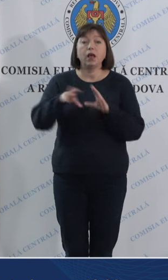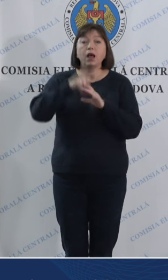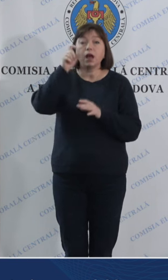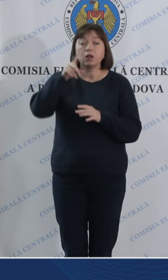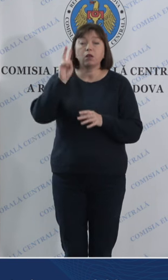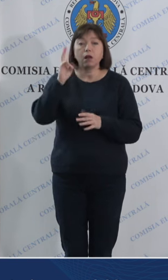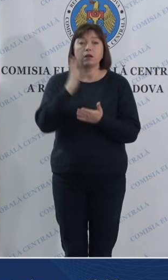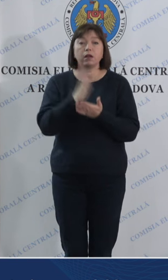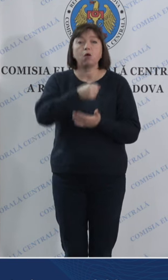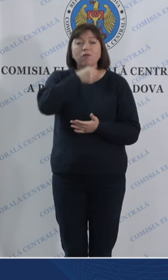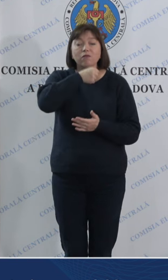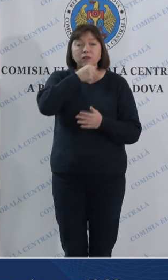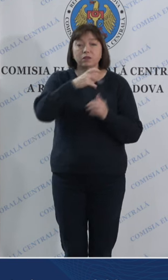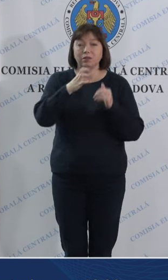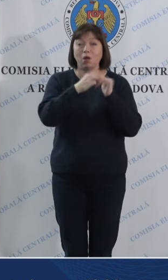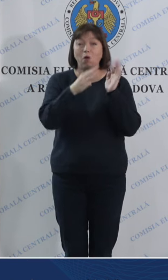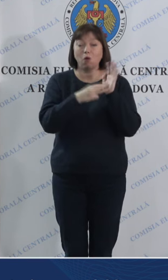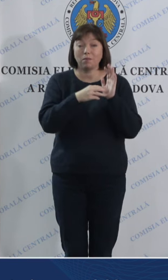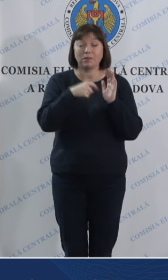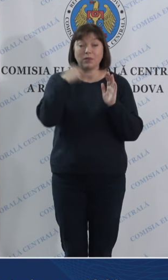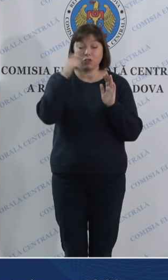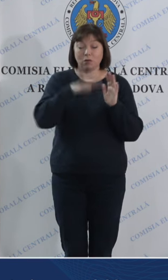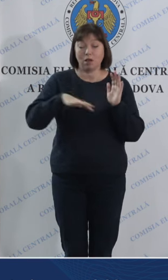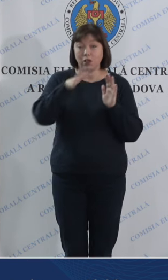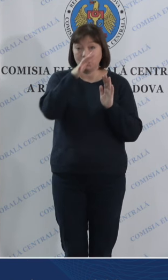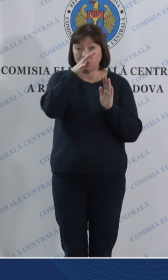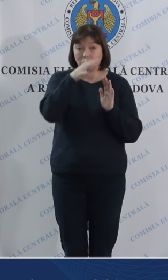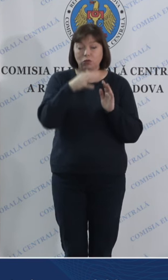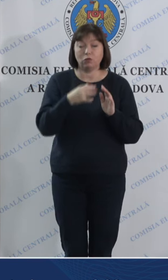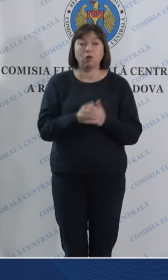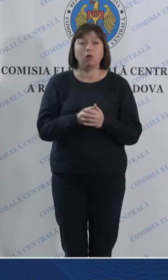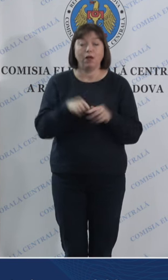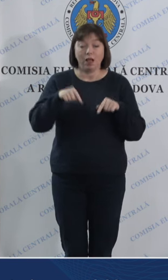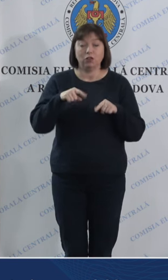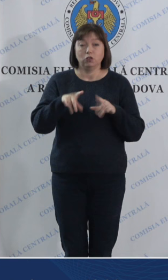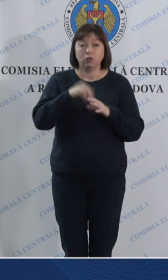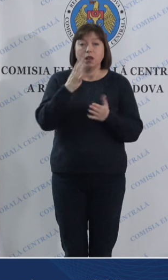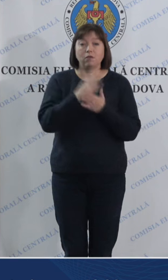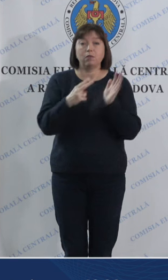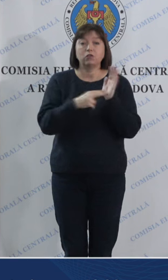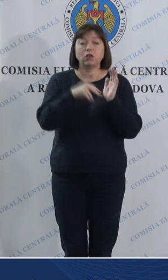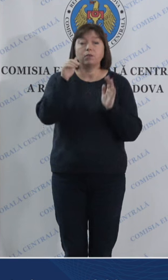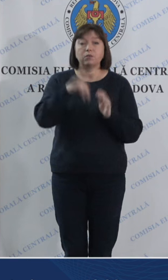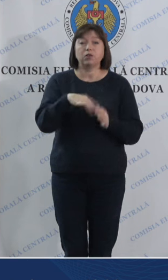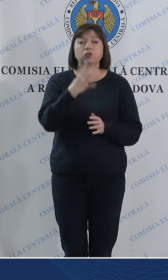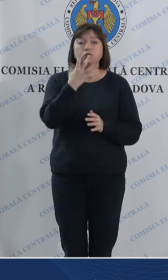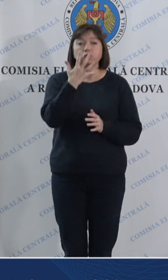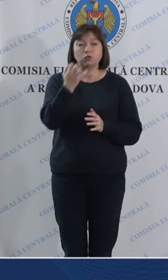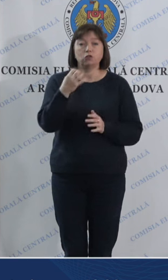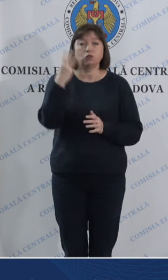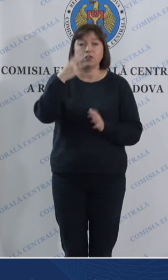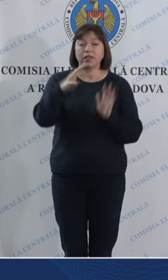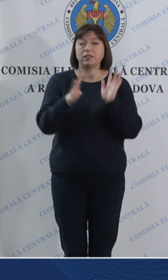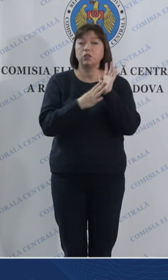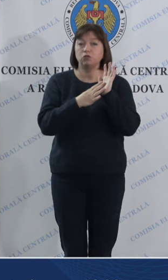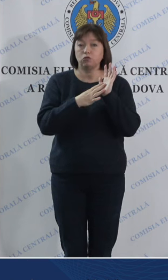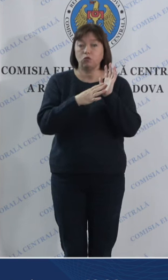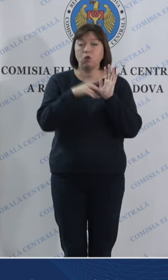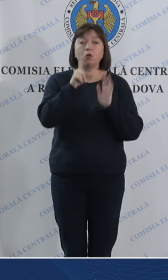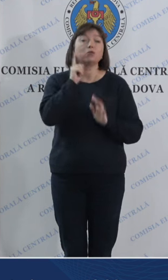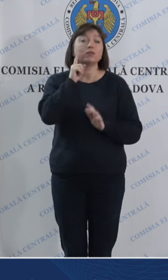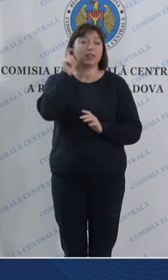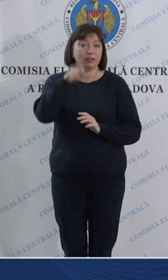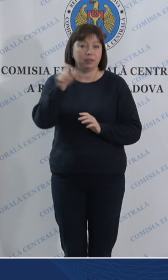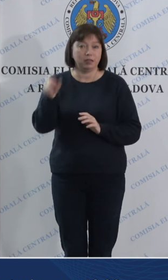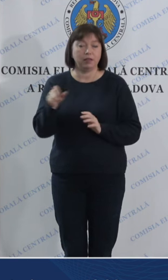care au atins vârsta de 18 ani de municipiul Chișinău în acest scrutin avem 7539 de tineri.